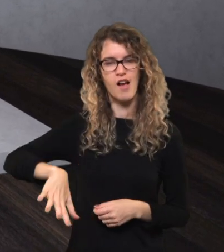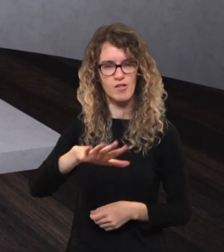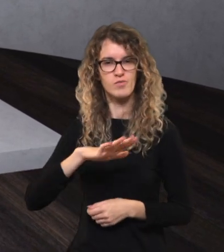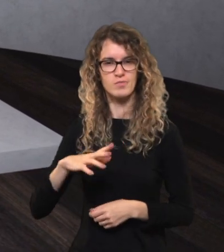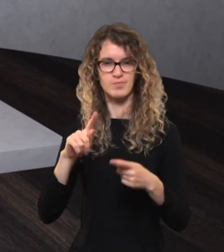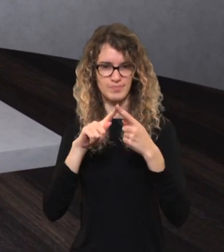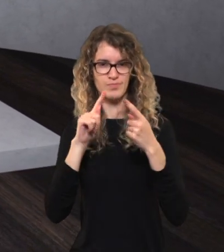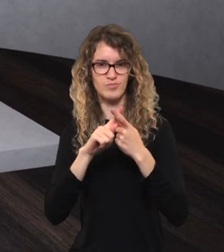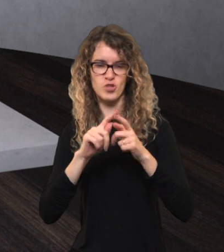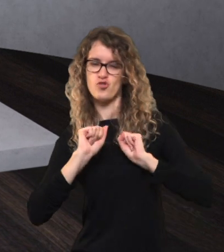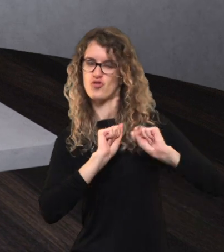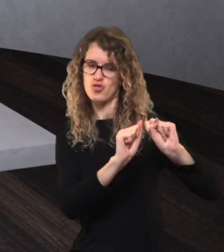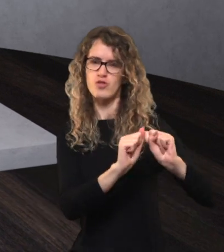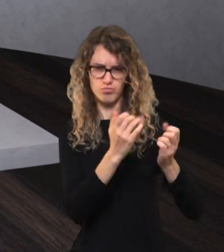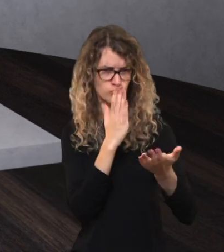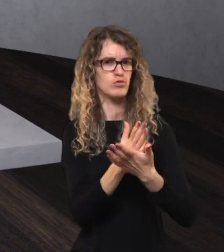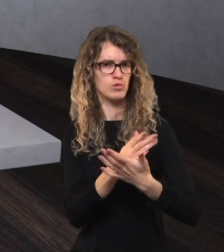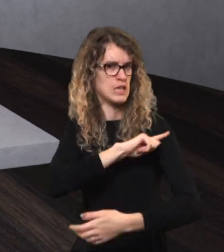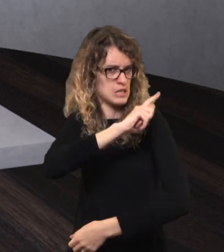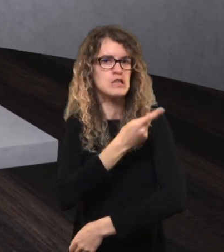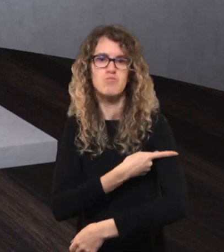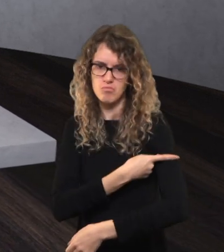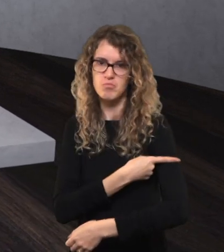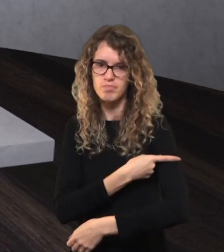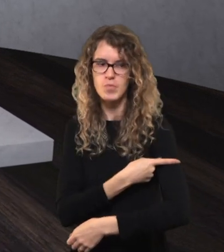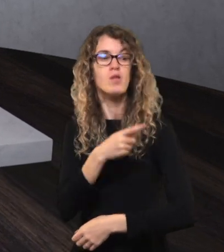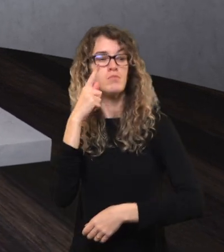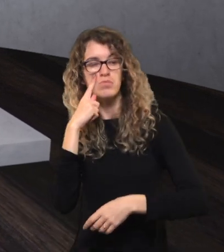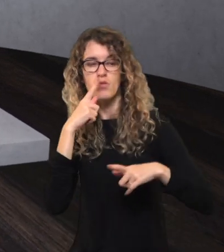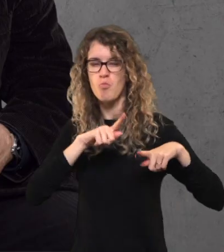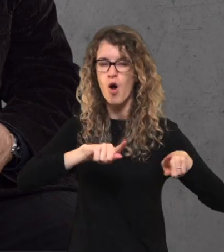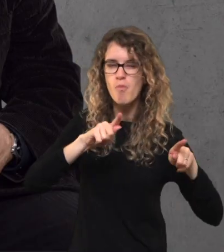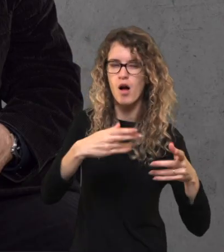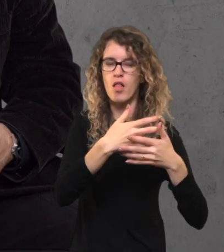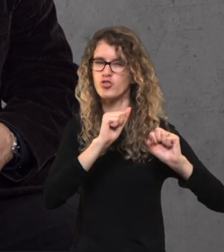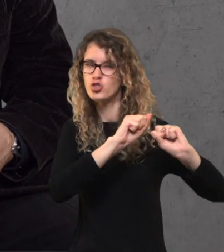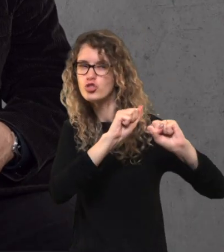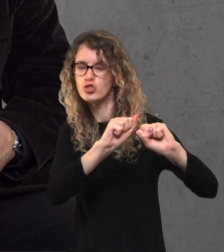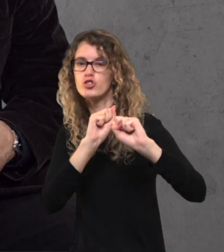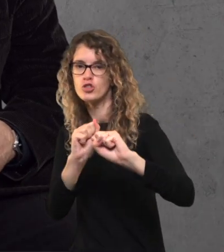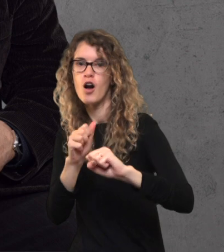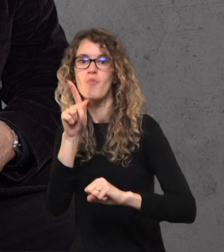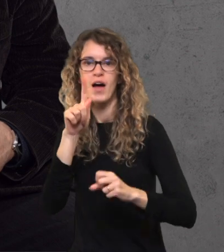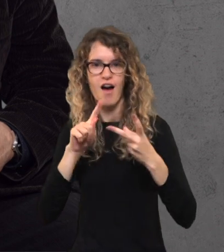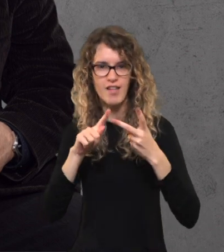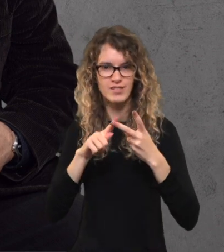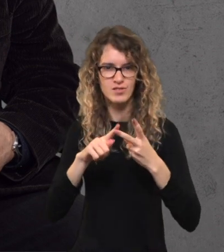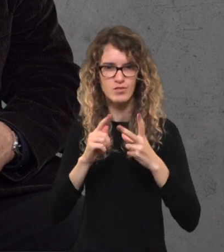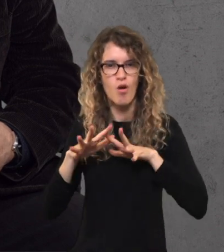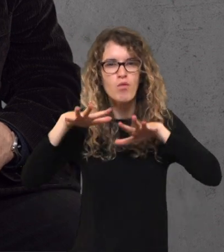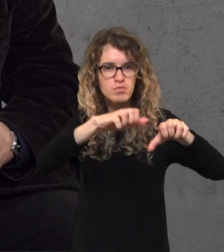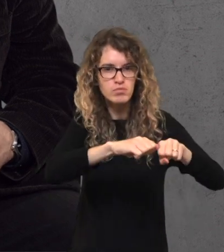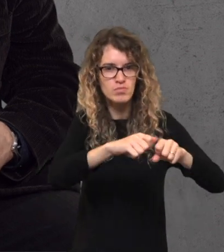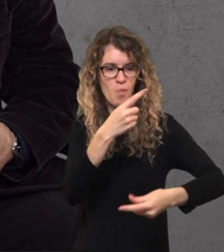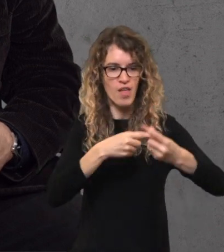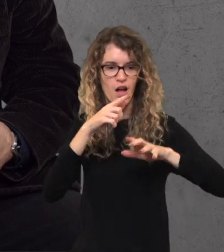defensyvos arba gynybos skyrių, kuris kažkaip riegoja tą propagandą, bet yra dar ofensyvos skyrius. O to